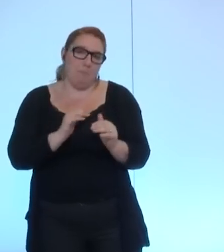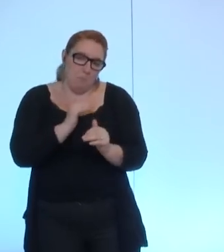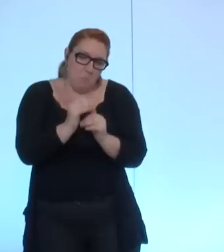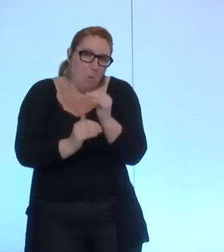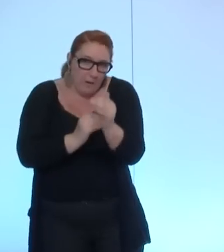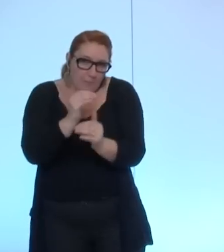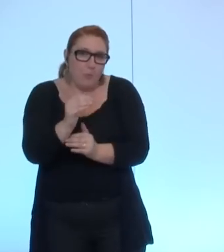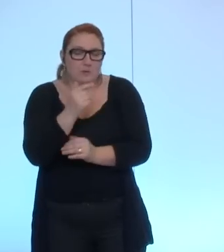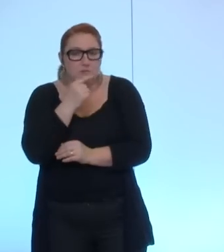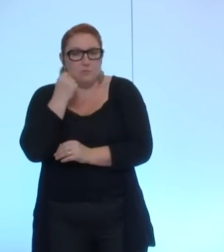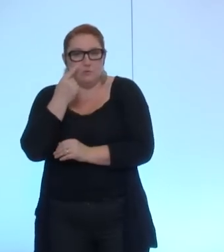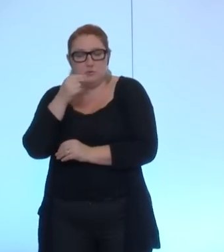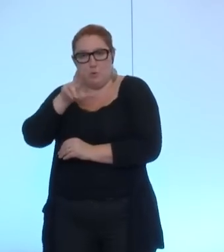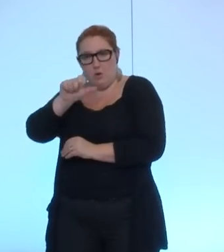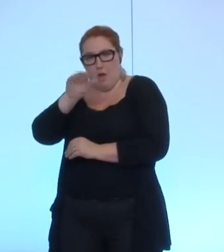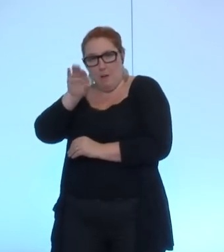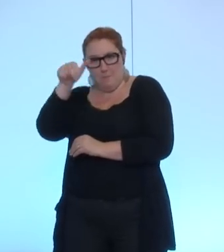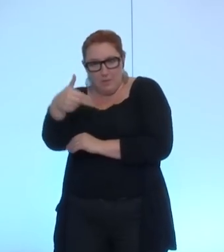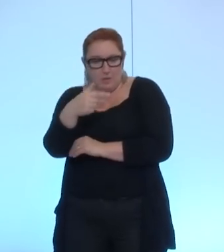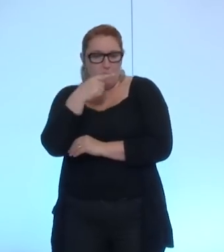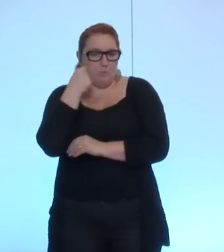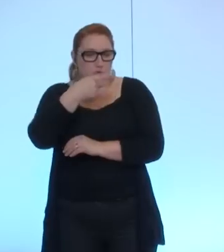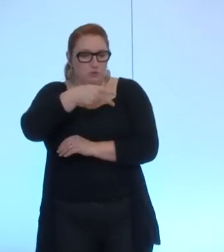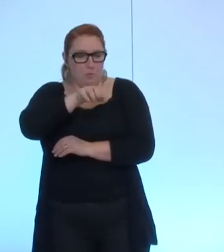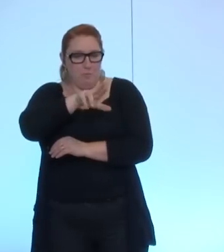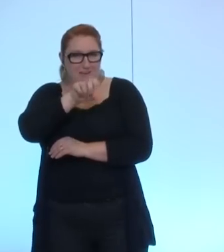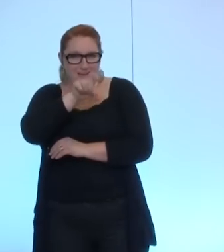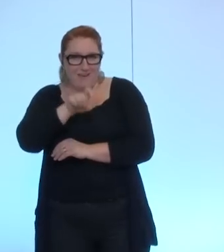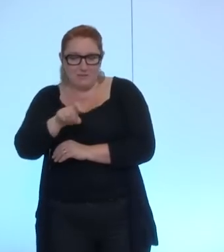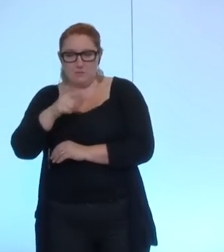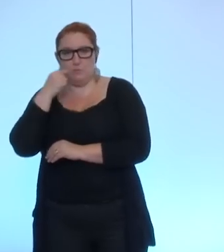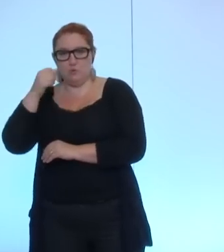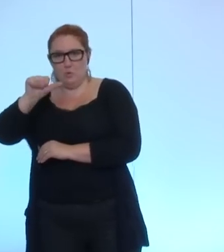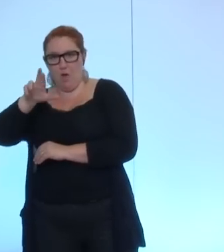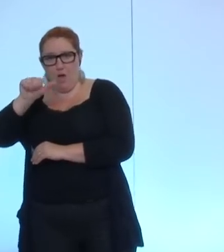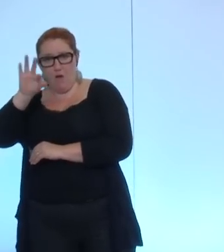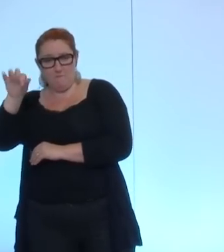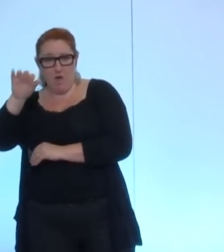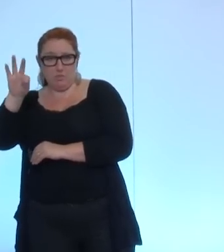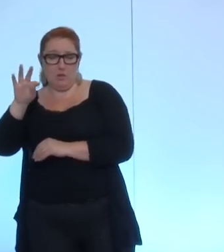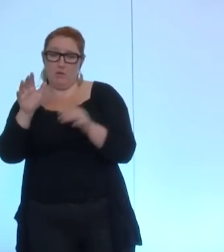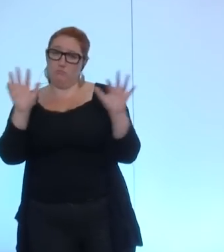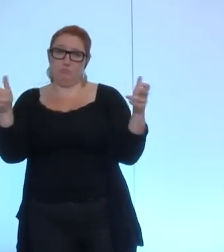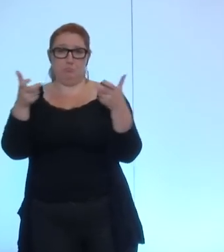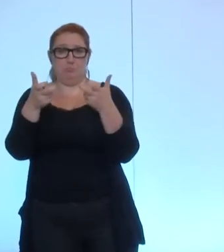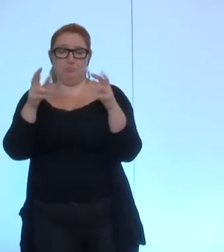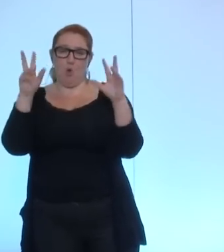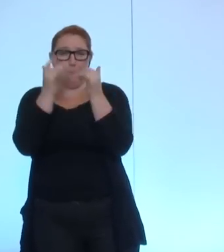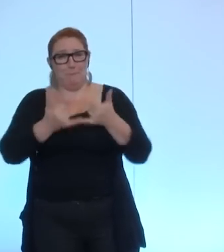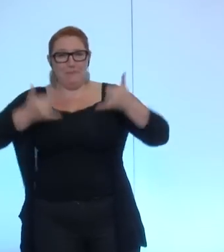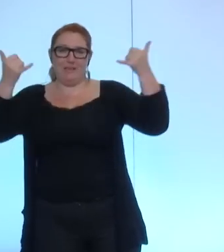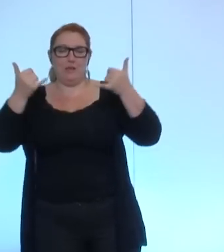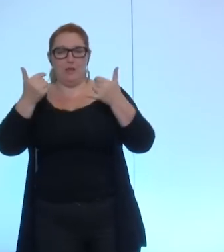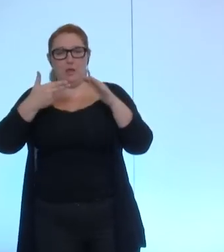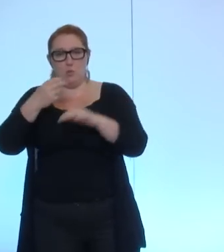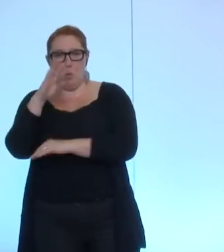à messieurs Rabine, Pérez et Arafat d'être conjointement prix Nobel de la paix ne soit pas un motif de délitement du